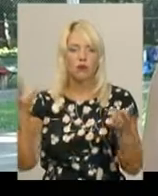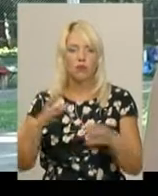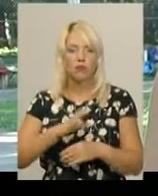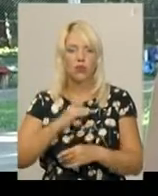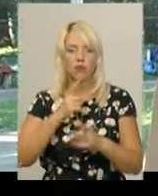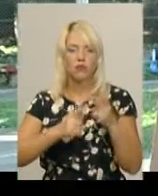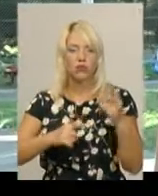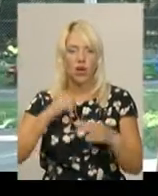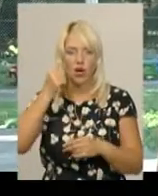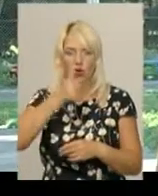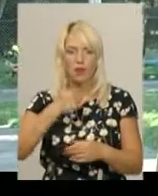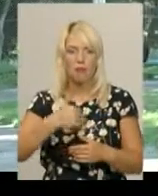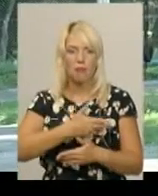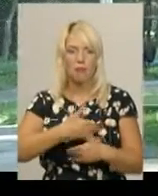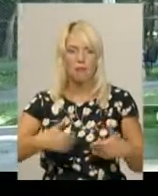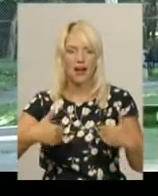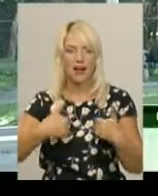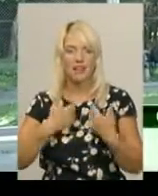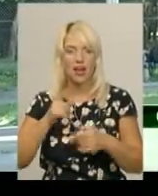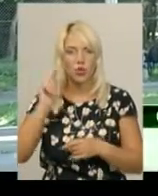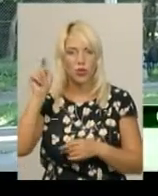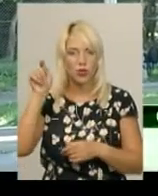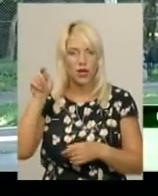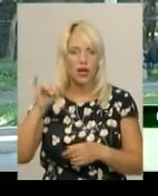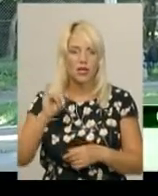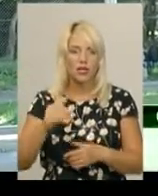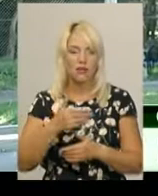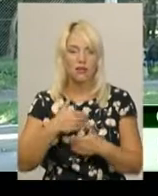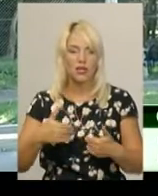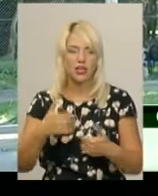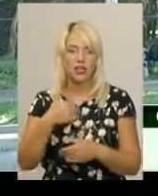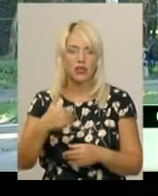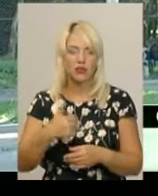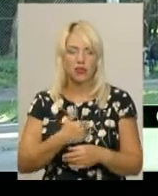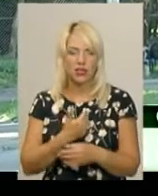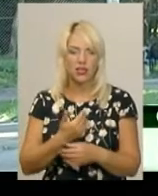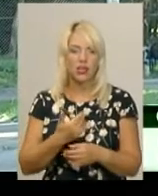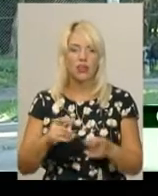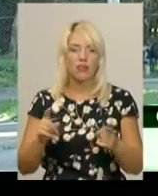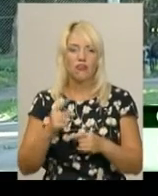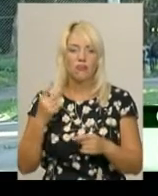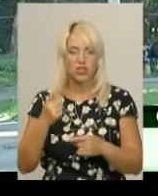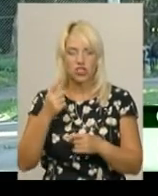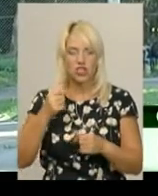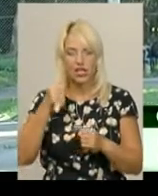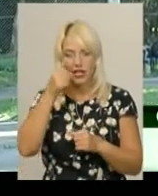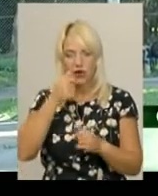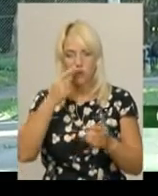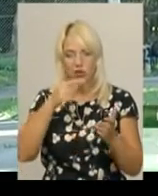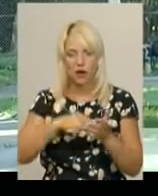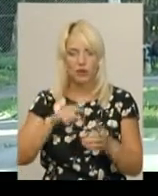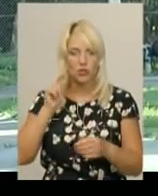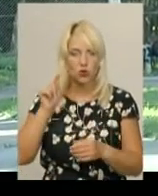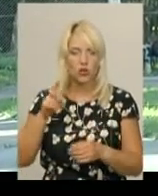Ми хотіли туди, в принципі, могли ще в перший рік туди потрапити. Але нам